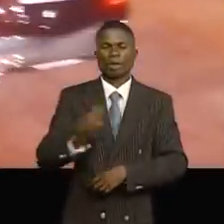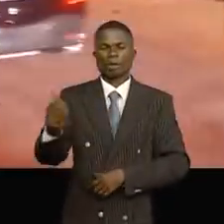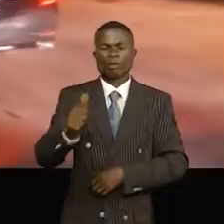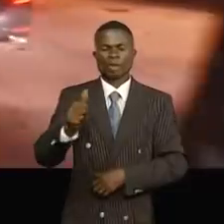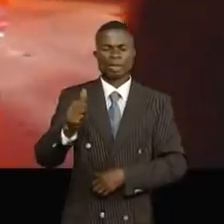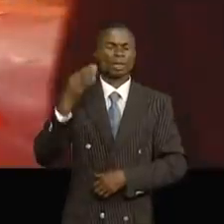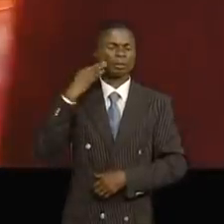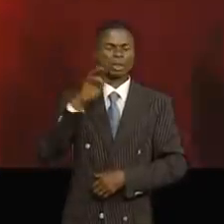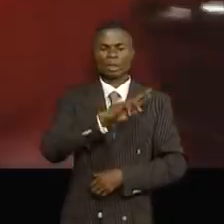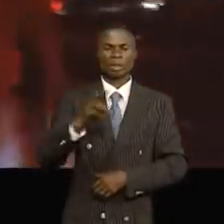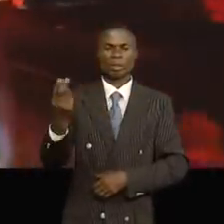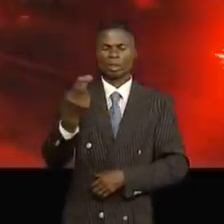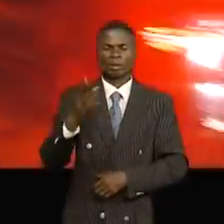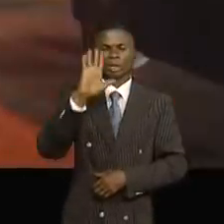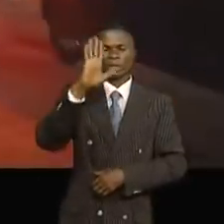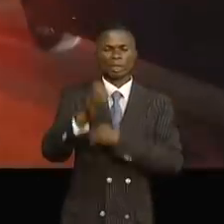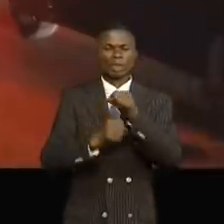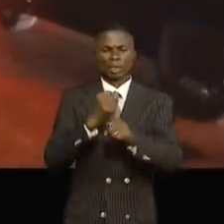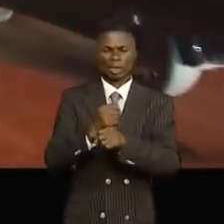un mandat de 5 ans.